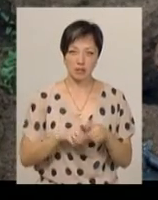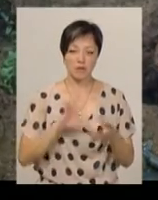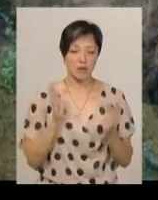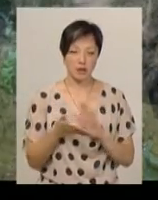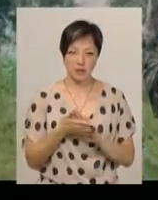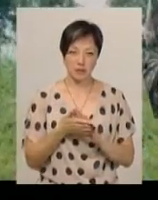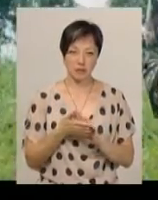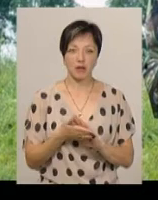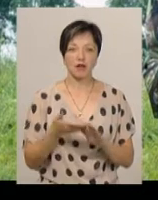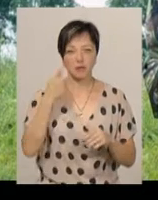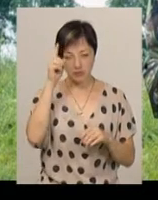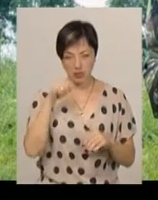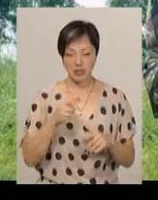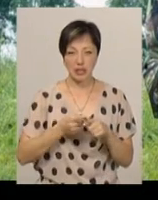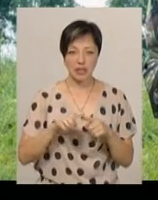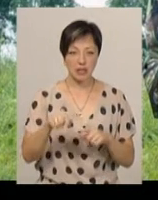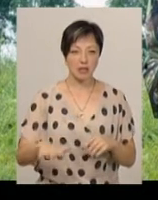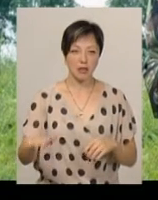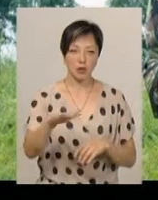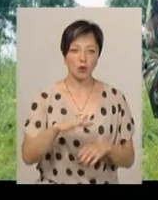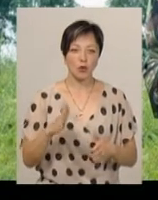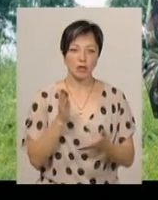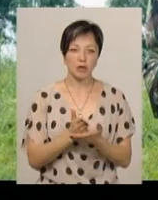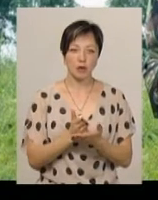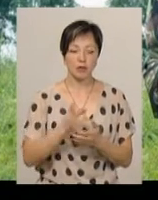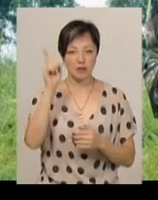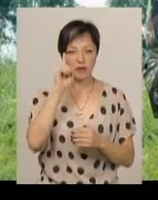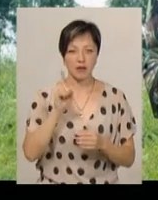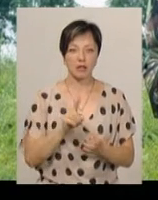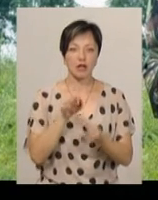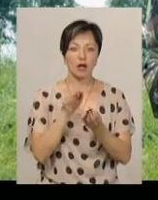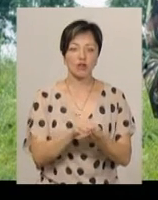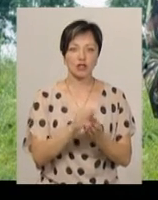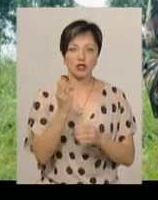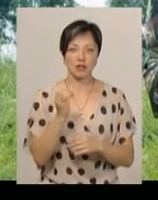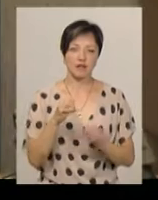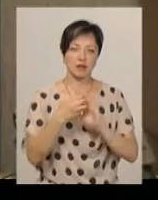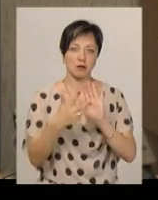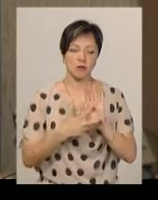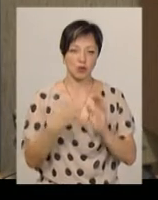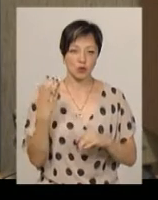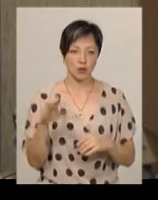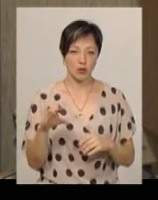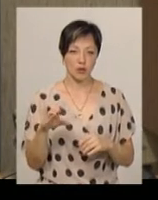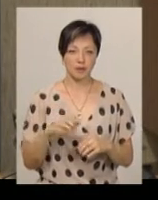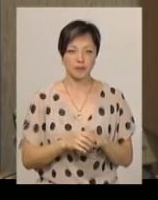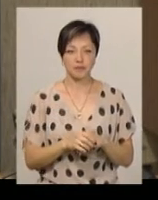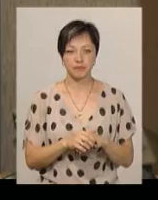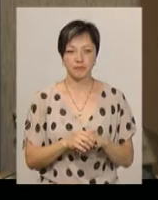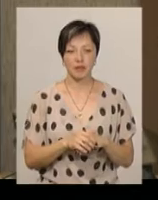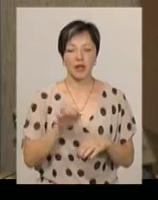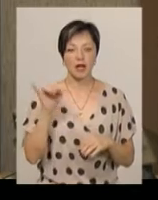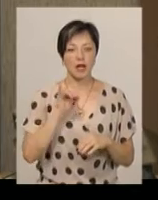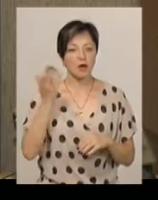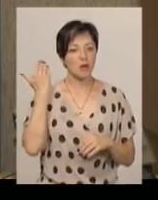В принципі, нам відомо, що на тій території знаходиться єврейське кладовище, мабуть, 18-го століття. Ну